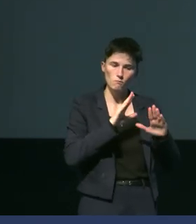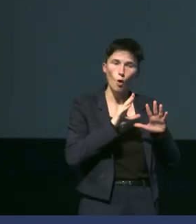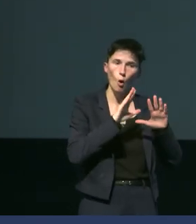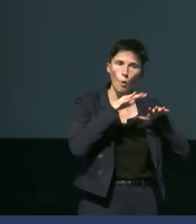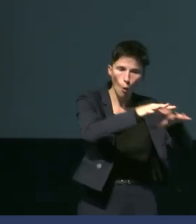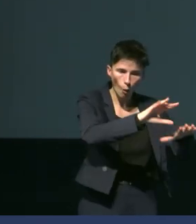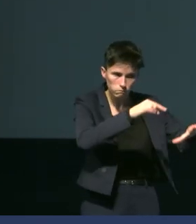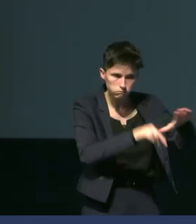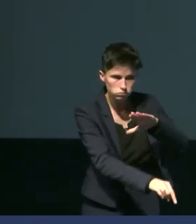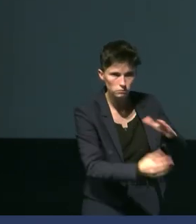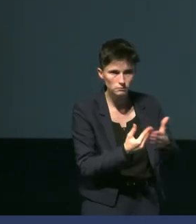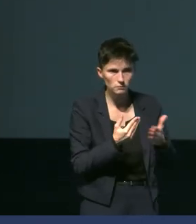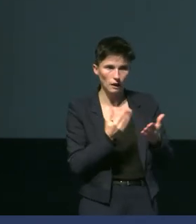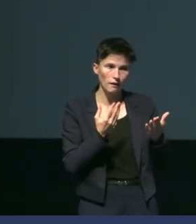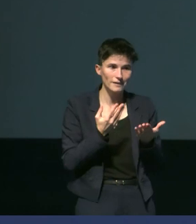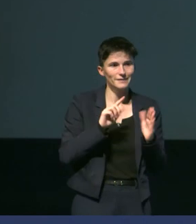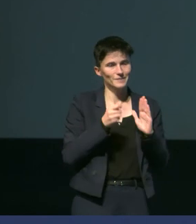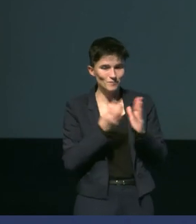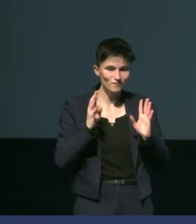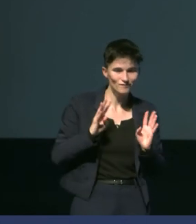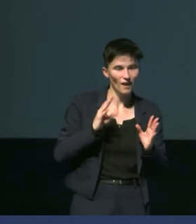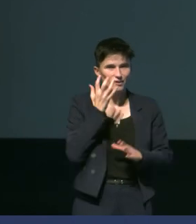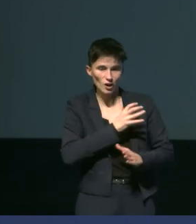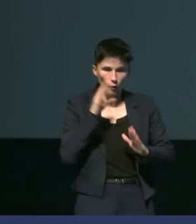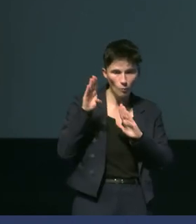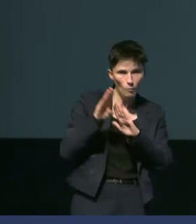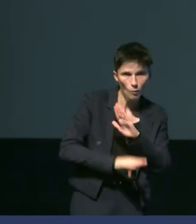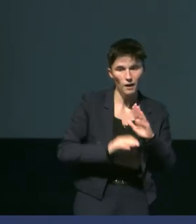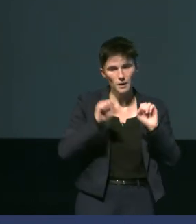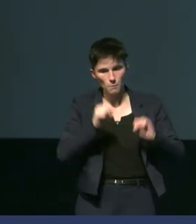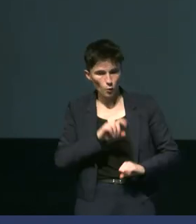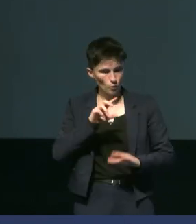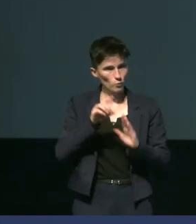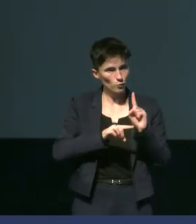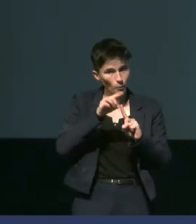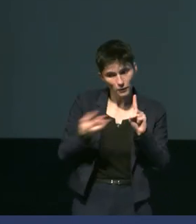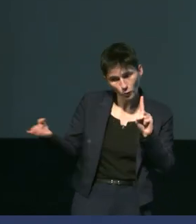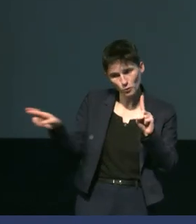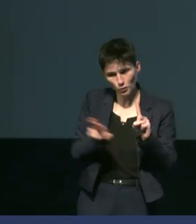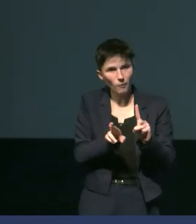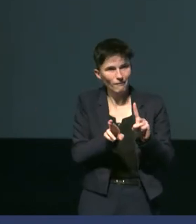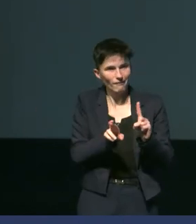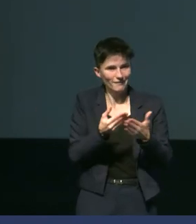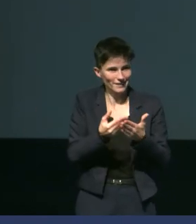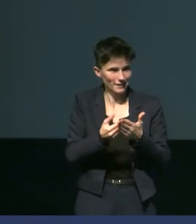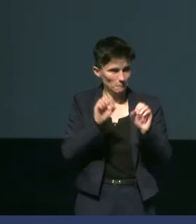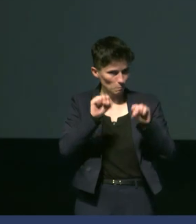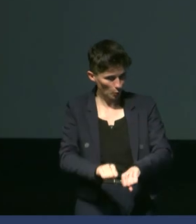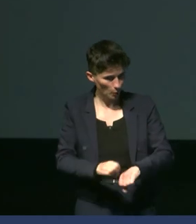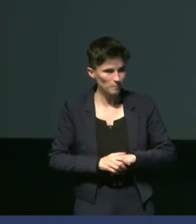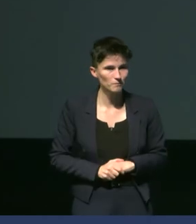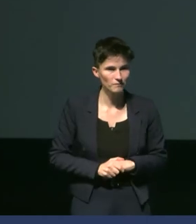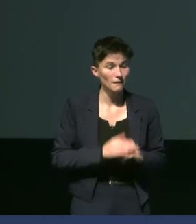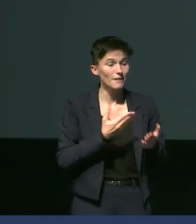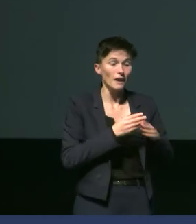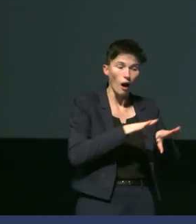échanges de chaleur sont moindres et les individus vont revenir à normothermie. Alors ça, c'était pour la partie dans l'eau. On va revenir à terre, là où